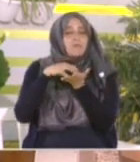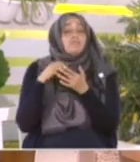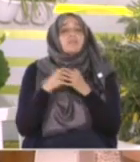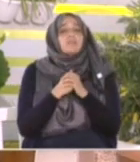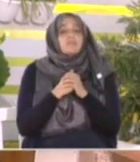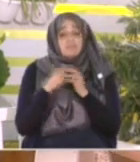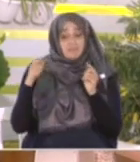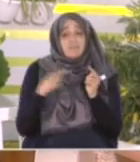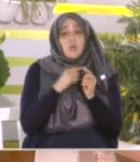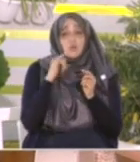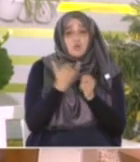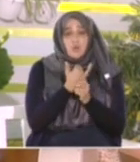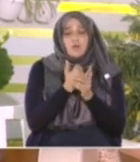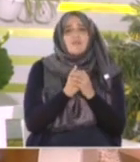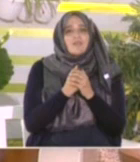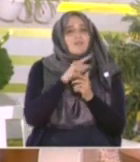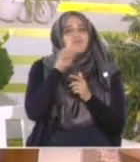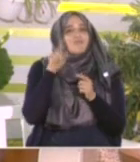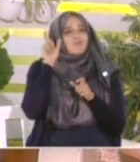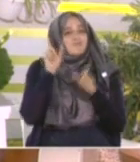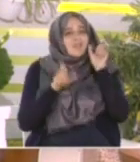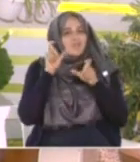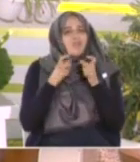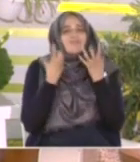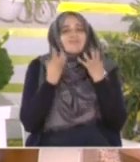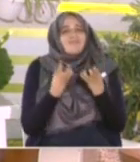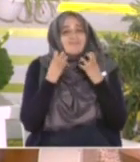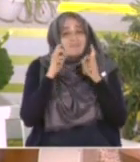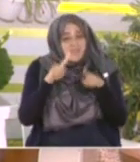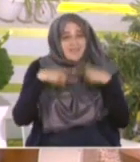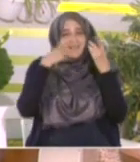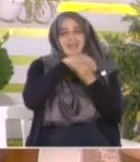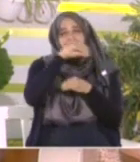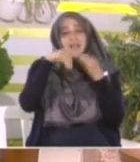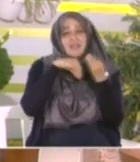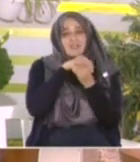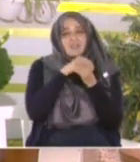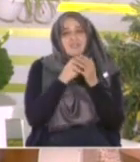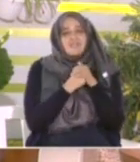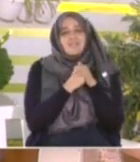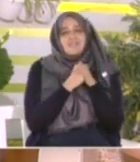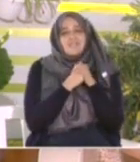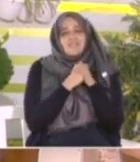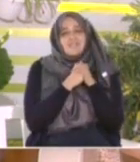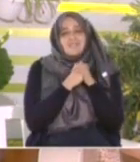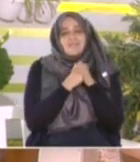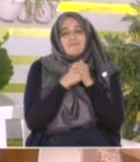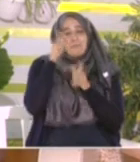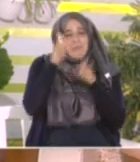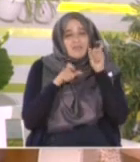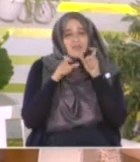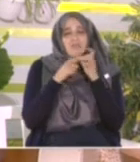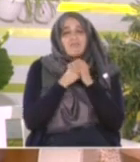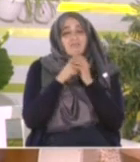تعرف أشواقا من قبل الحجيج من قبل الحجيج و من